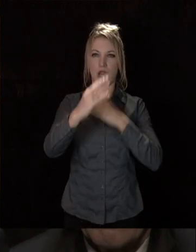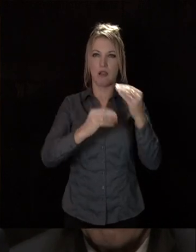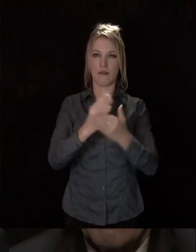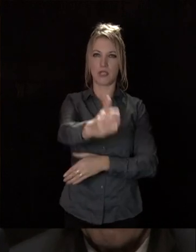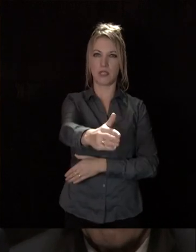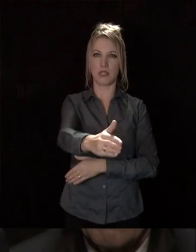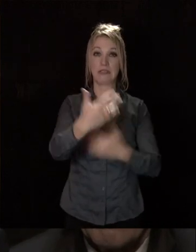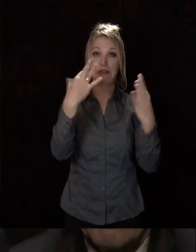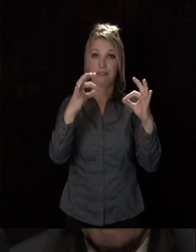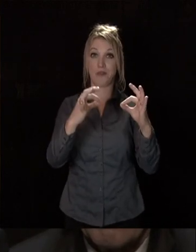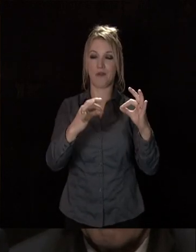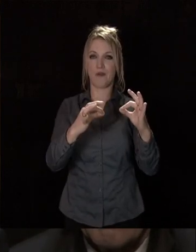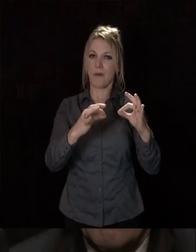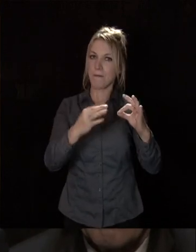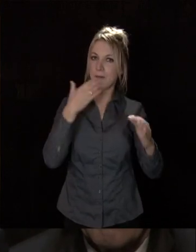retenus